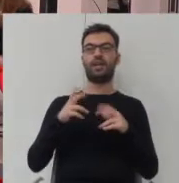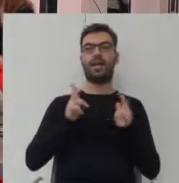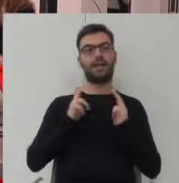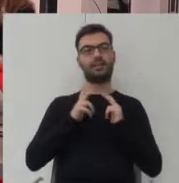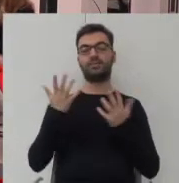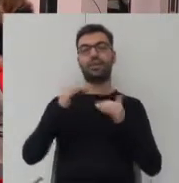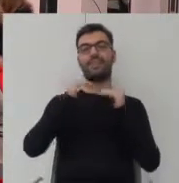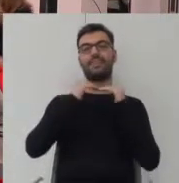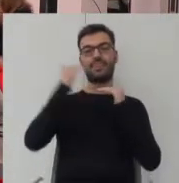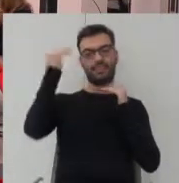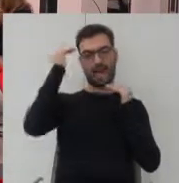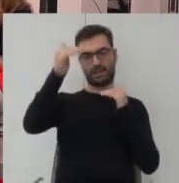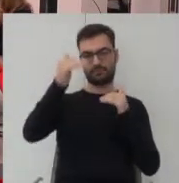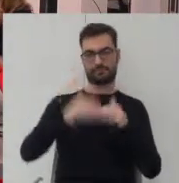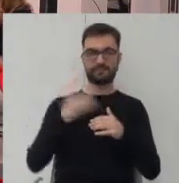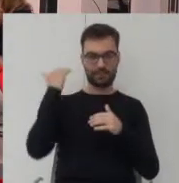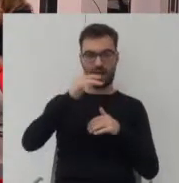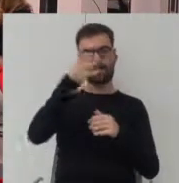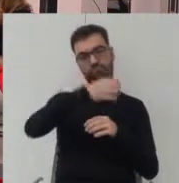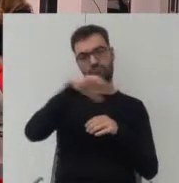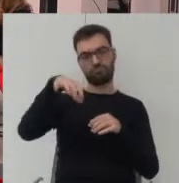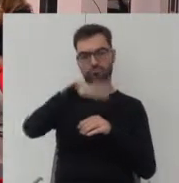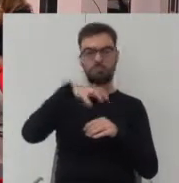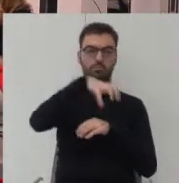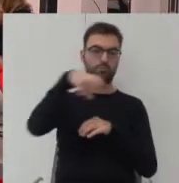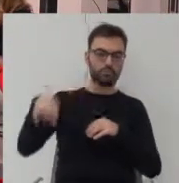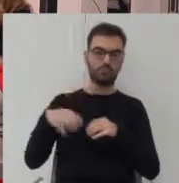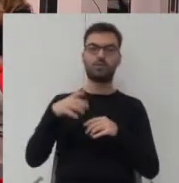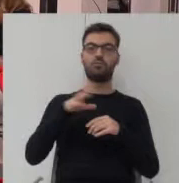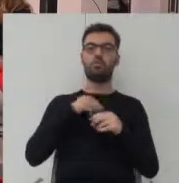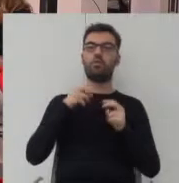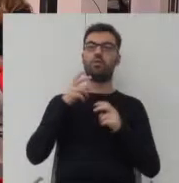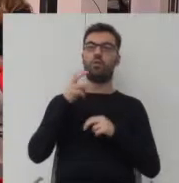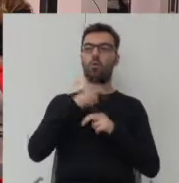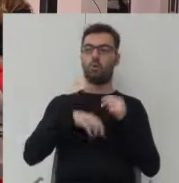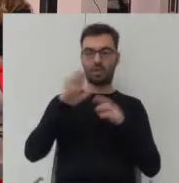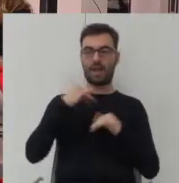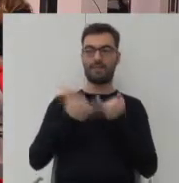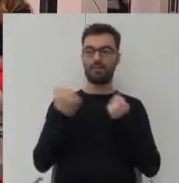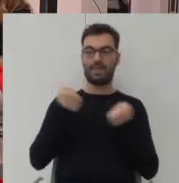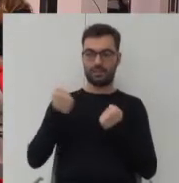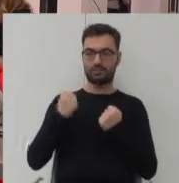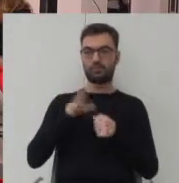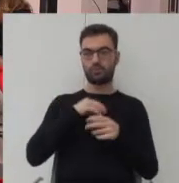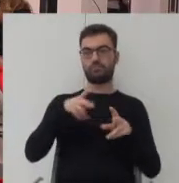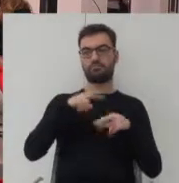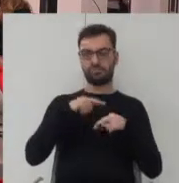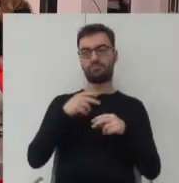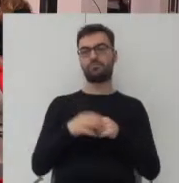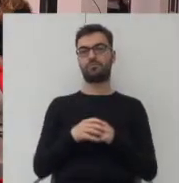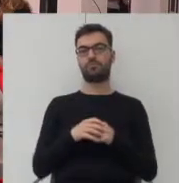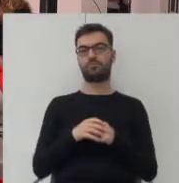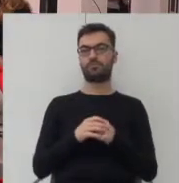po prostu zrobionych bardzo wysokiej jakości, które też mogą ten ruch pomimo bardzo dużej intensywności uwzględnić.